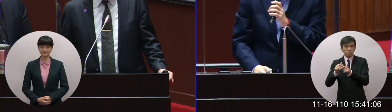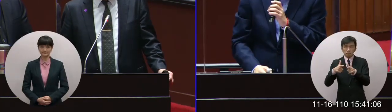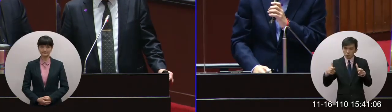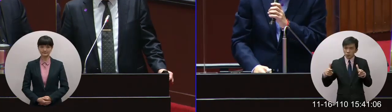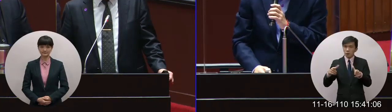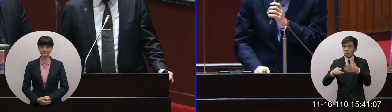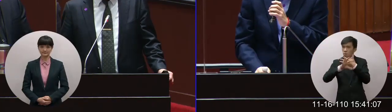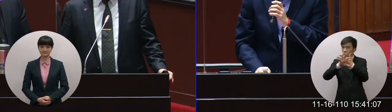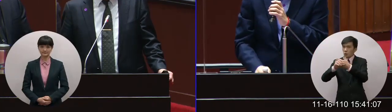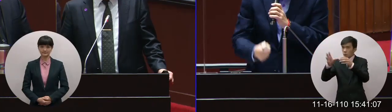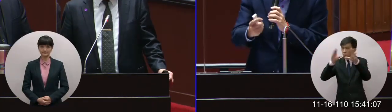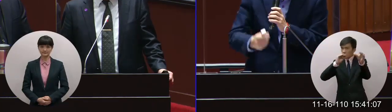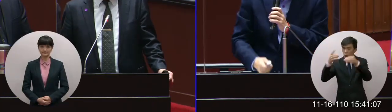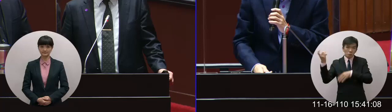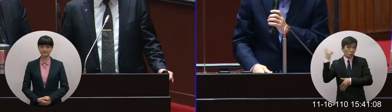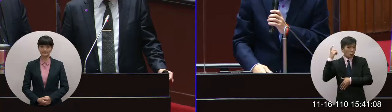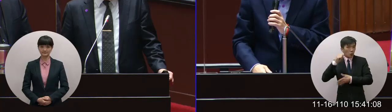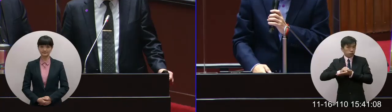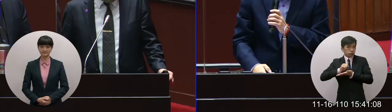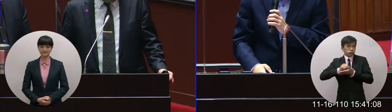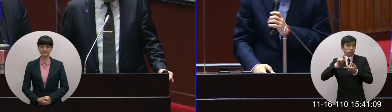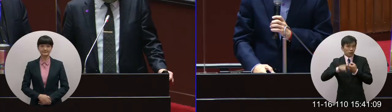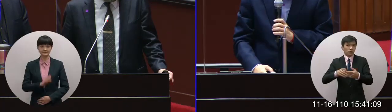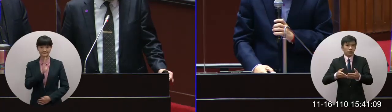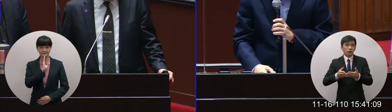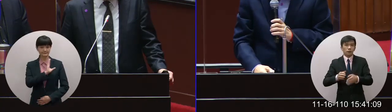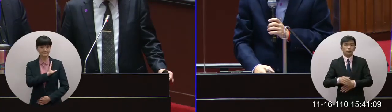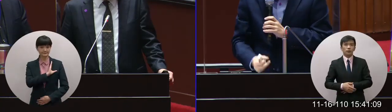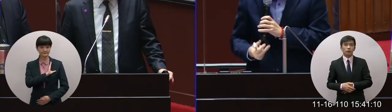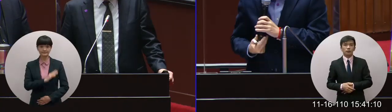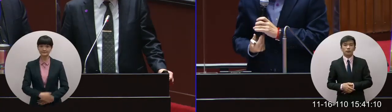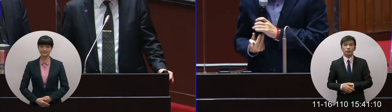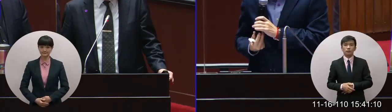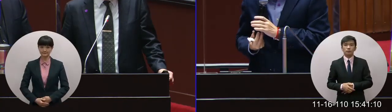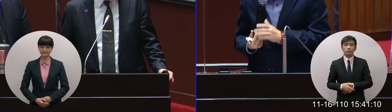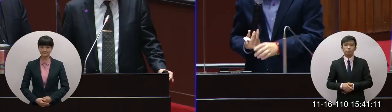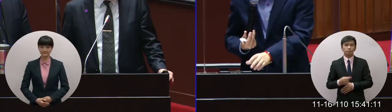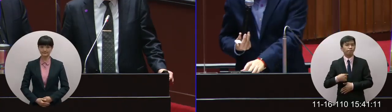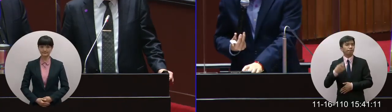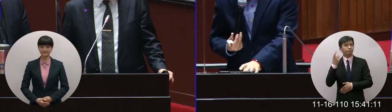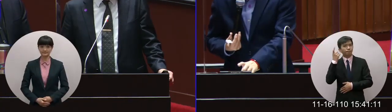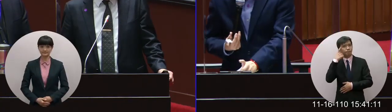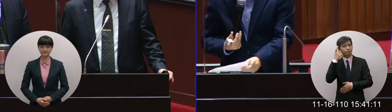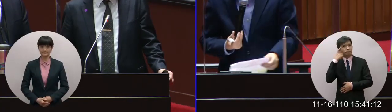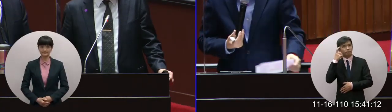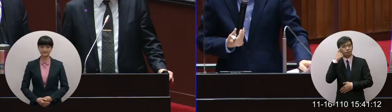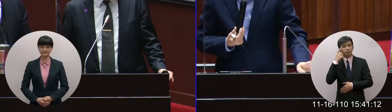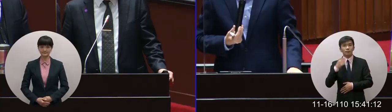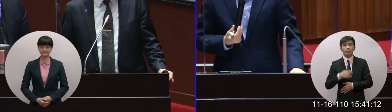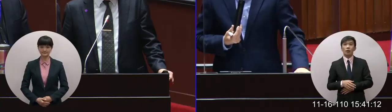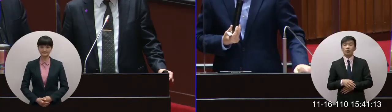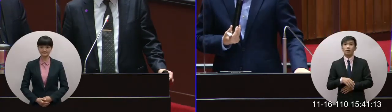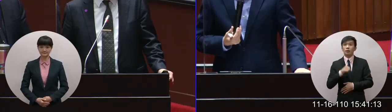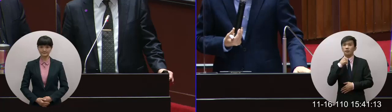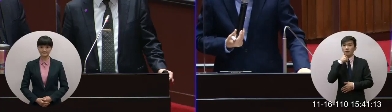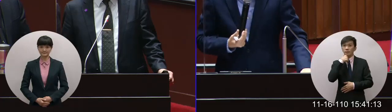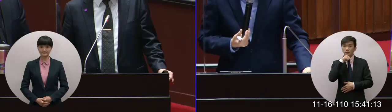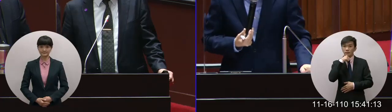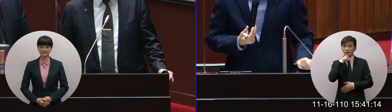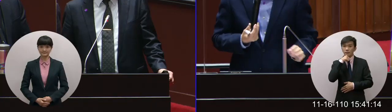際的一個資訊的正確對不對當然所以我在想我台灣的面積